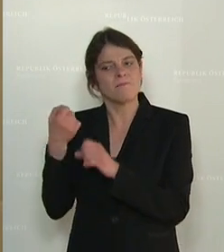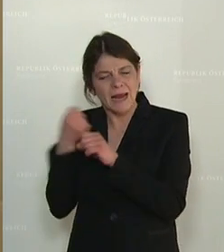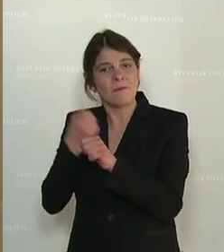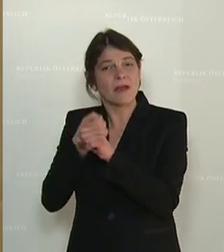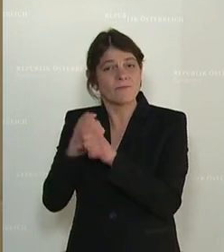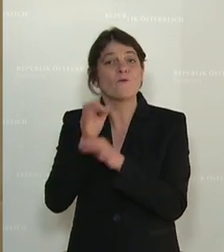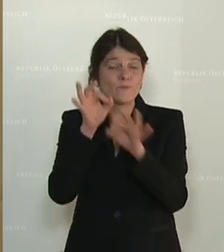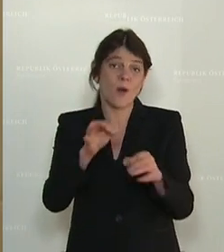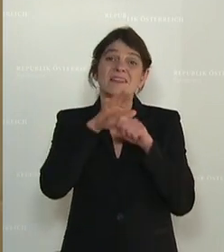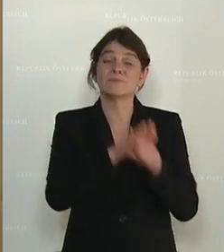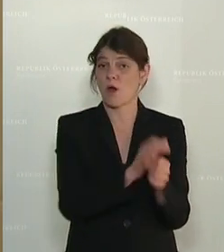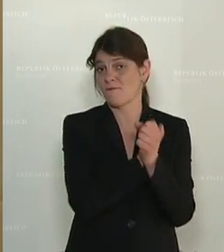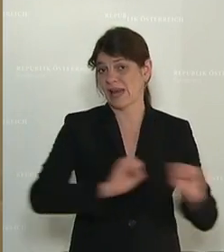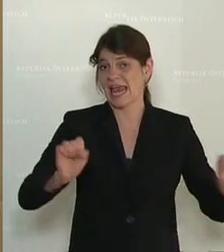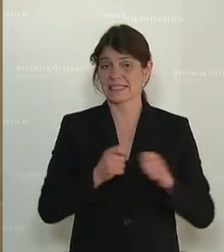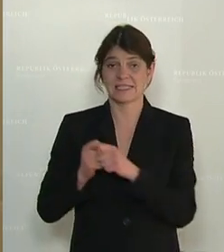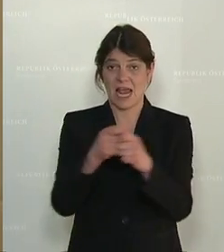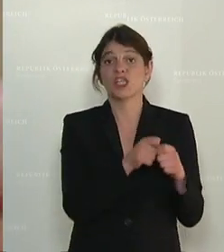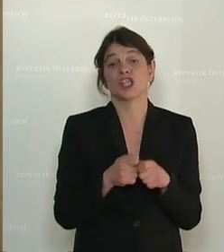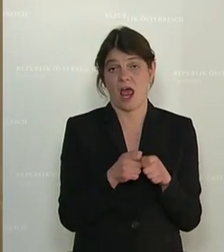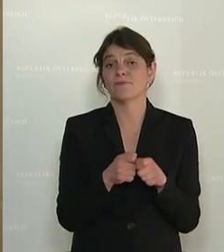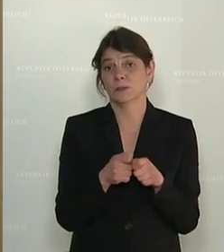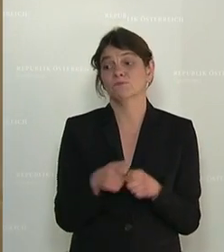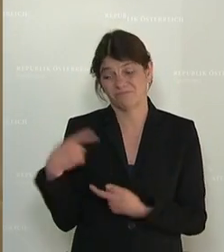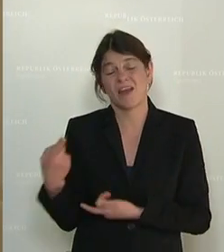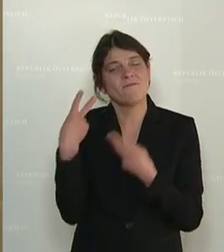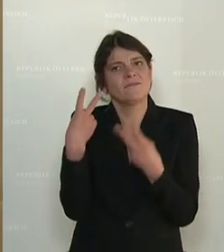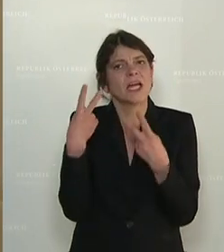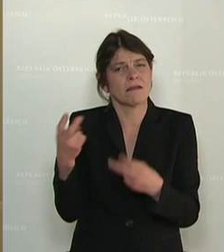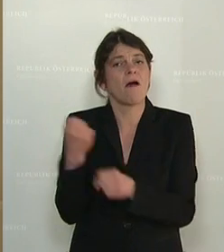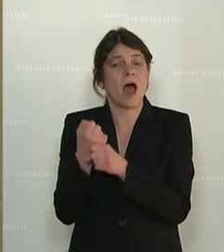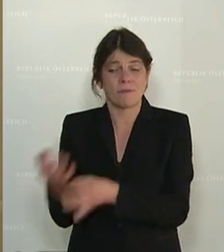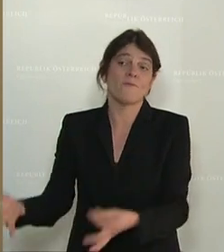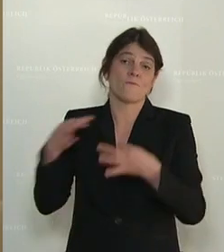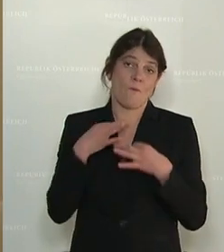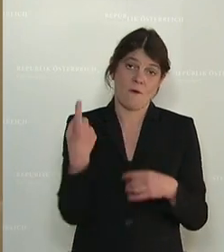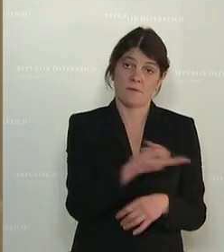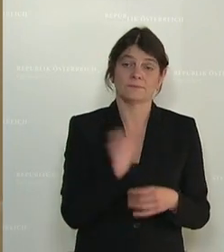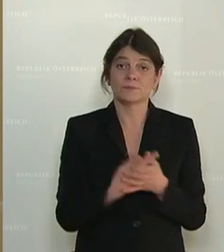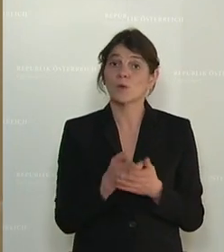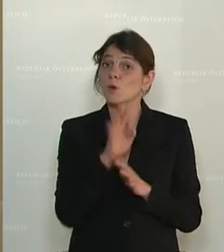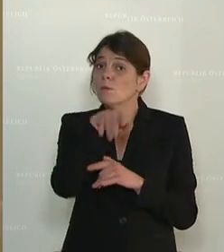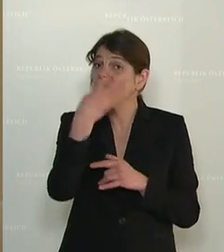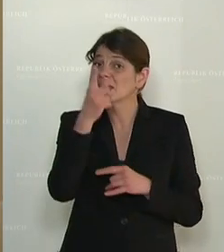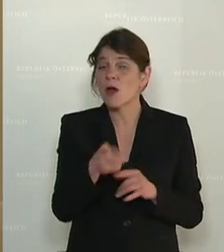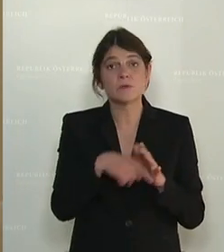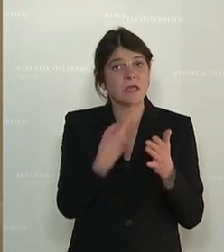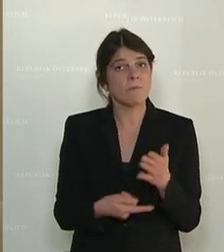einsetzen und damit auch eine ungemein wichtige Arbeit leisten. Ja, und über 4000 Mal hat die